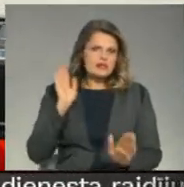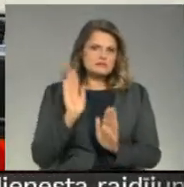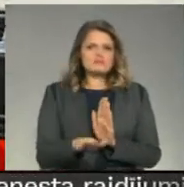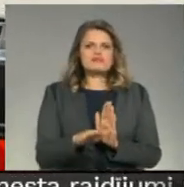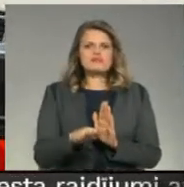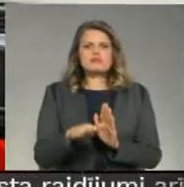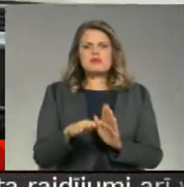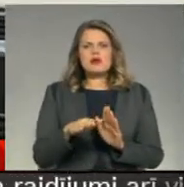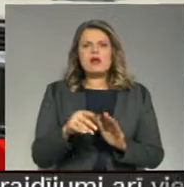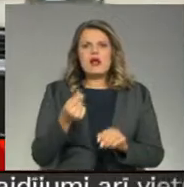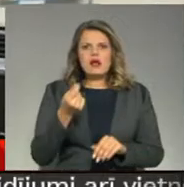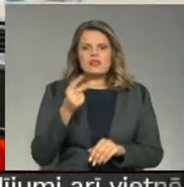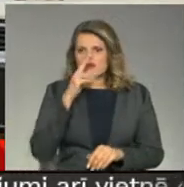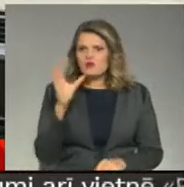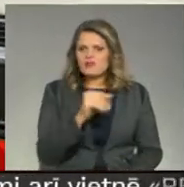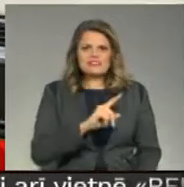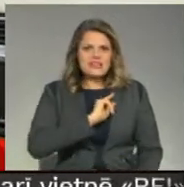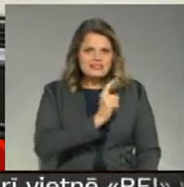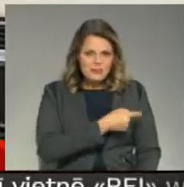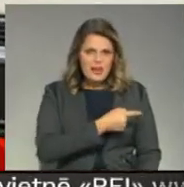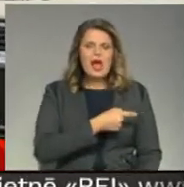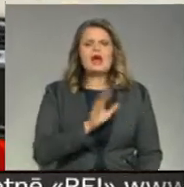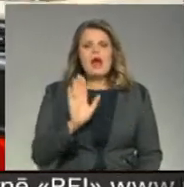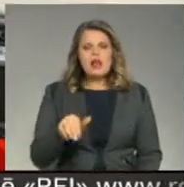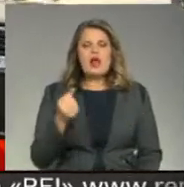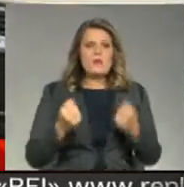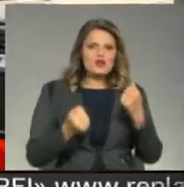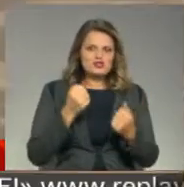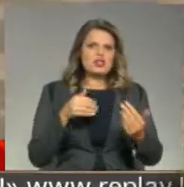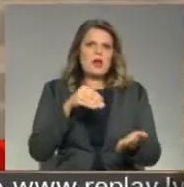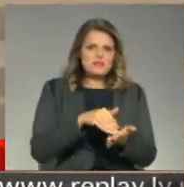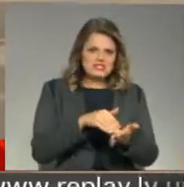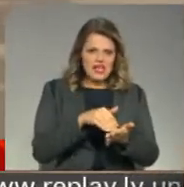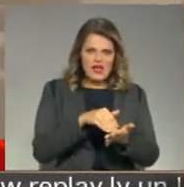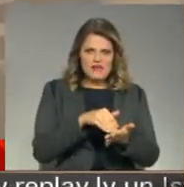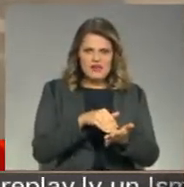bremžu pedālu gandrīz nav visas spēka, lai tā automašīna apstājas.